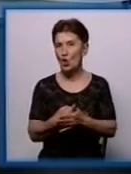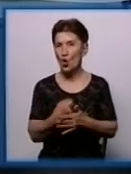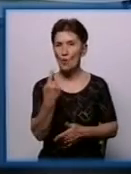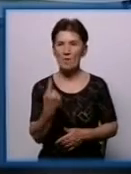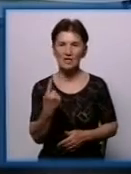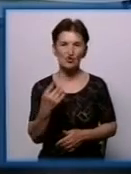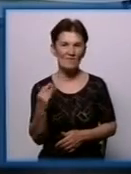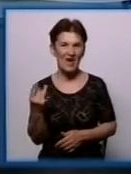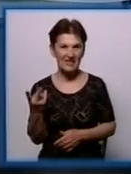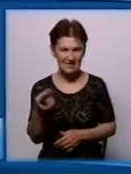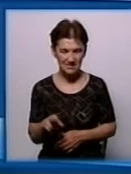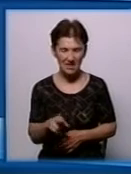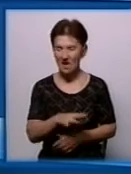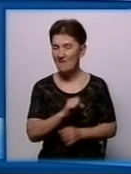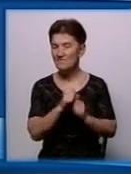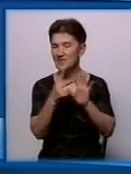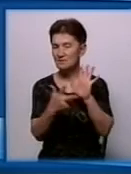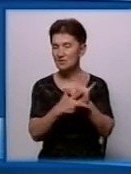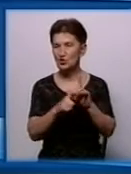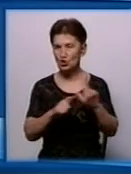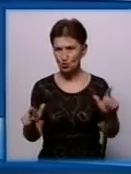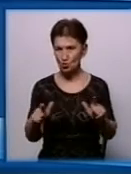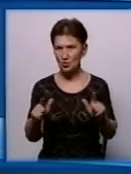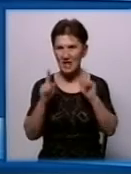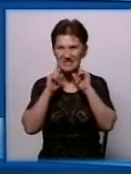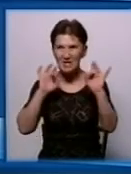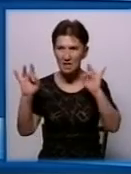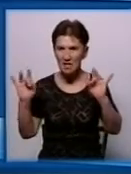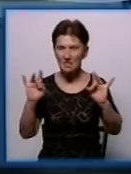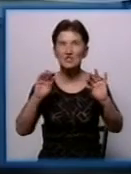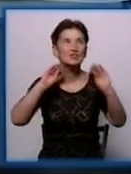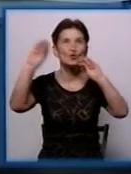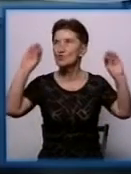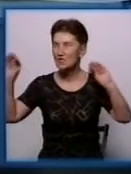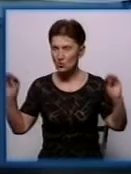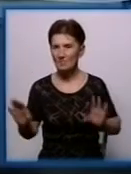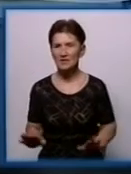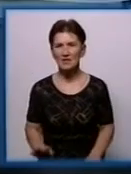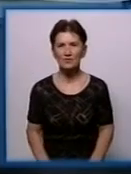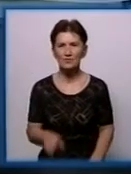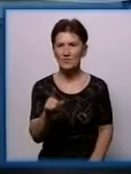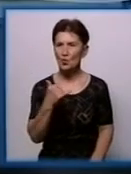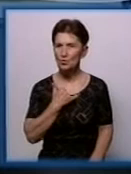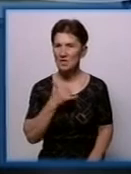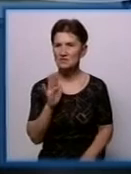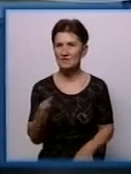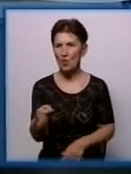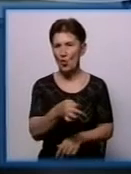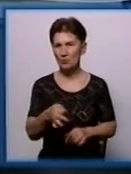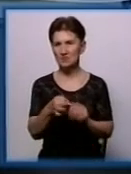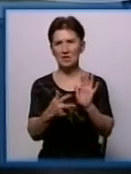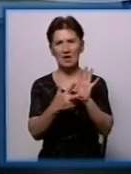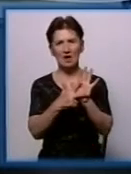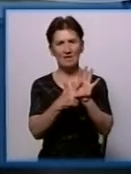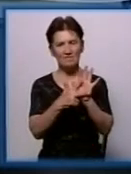наприклад, ліквідує всі свої проблеми з протипожежної безпеки? Щоб ви розуміли, в нас по області 843